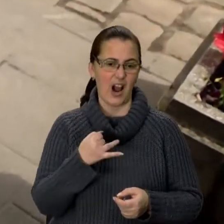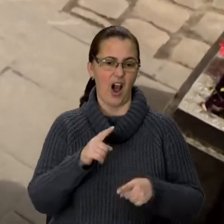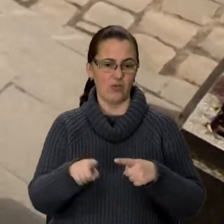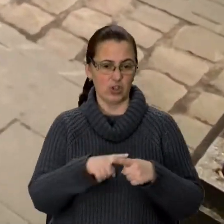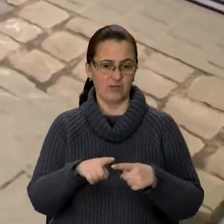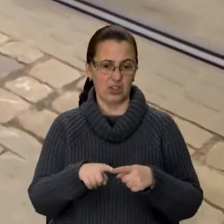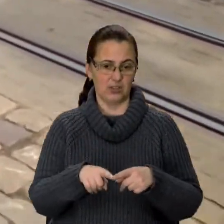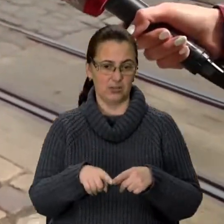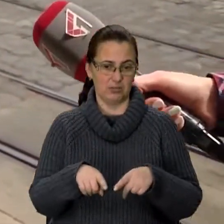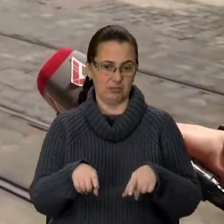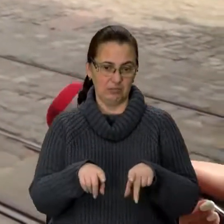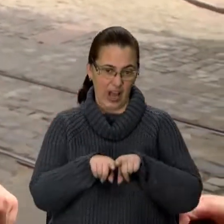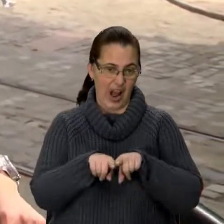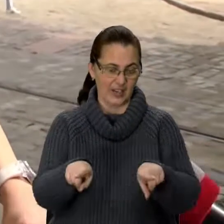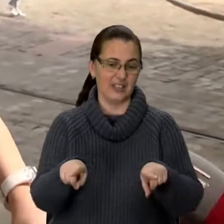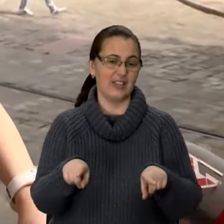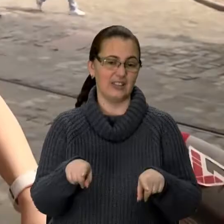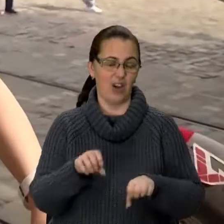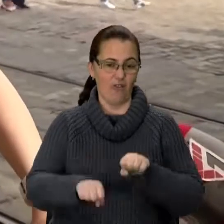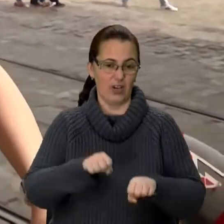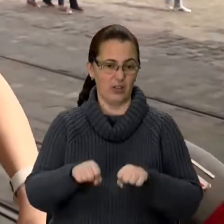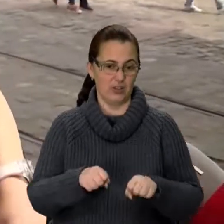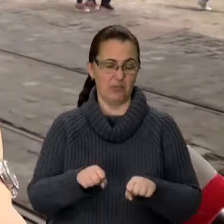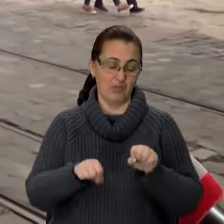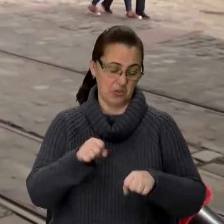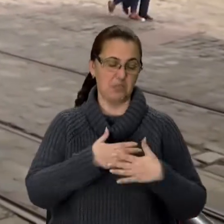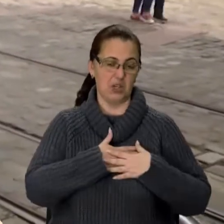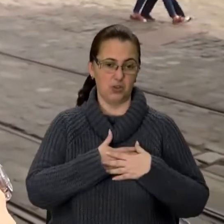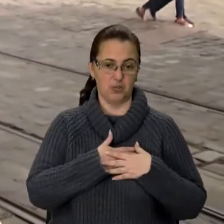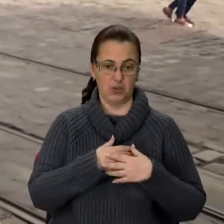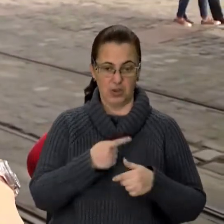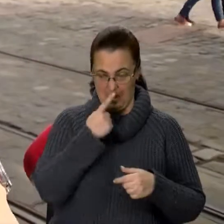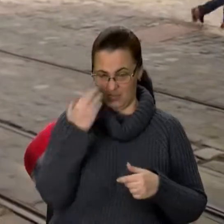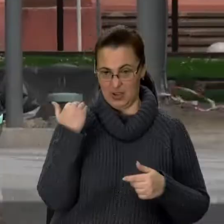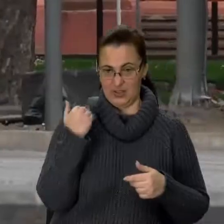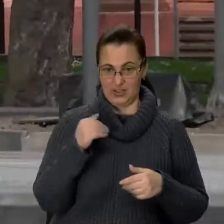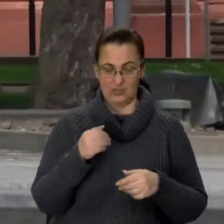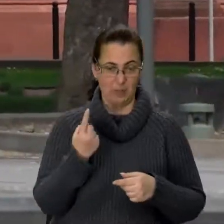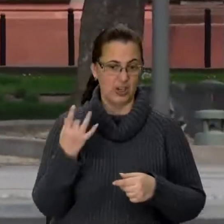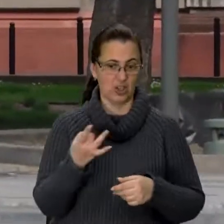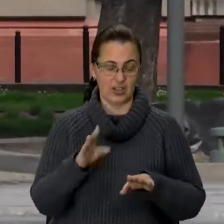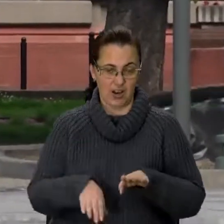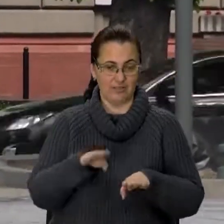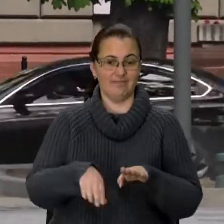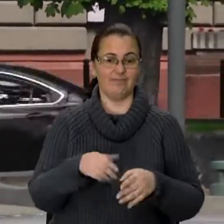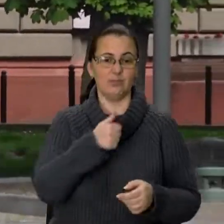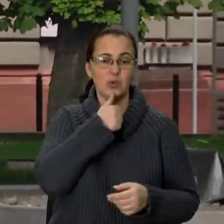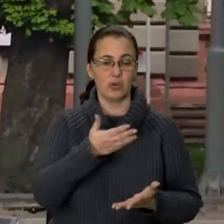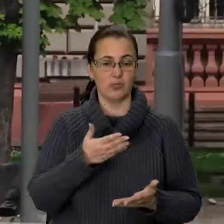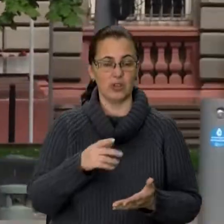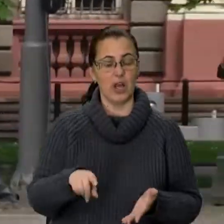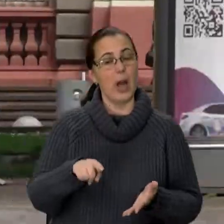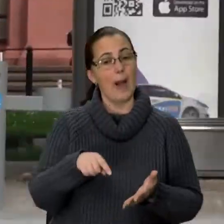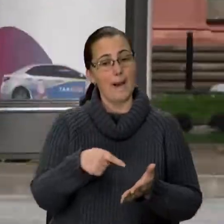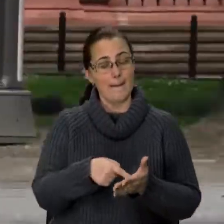велосипеду, хоча велоспорт теж люблю. От хвилину тому вперше стала на цей пристрій. І не лише. Містяни хоч і в